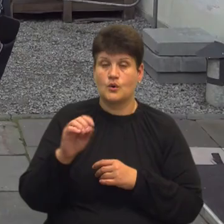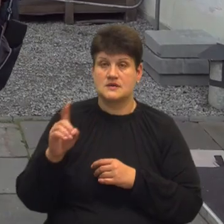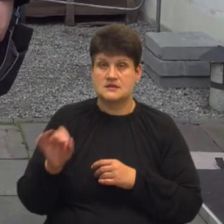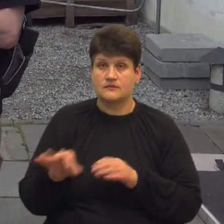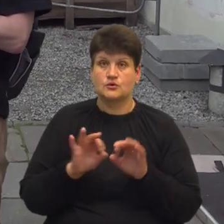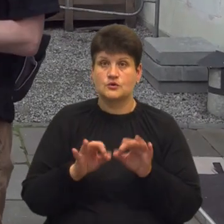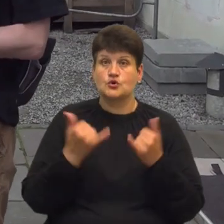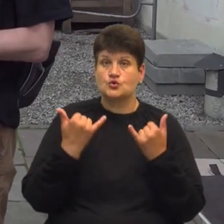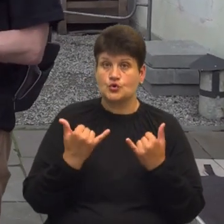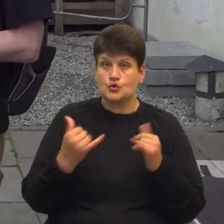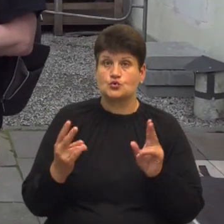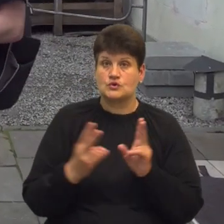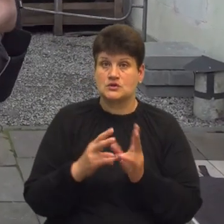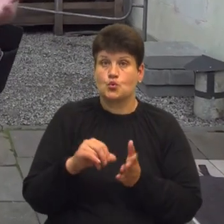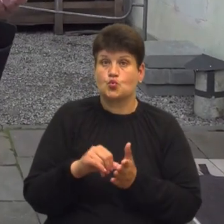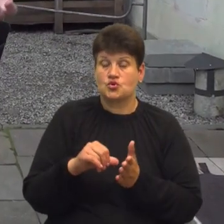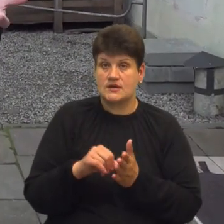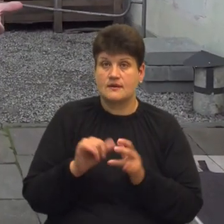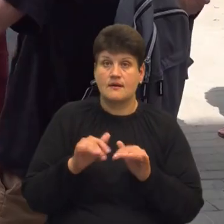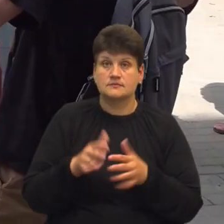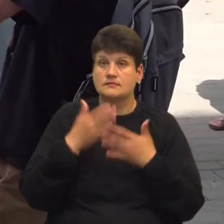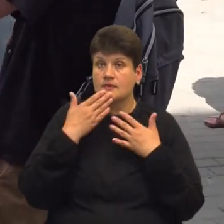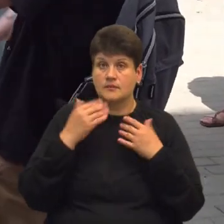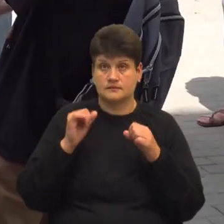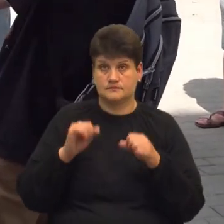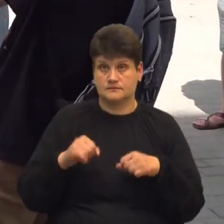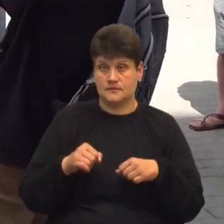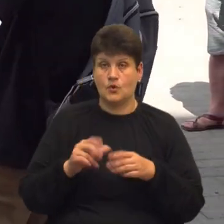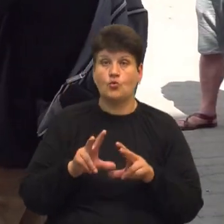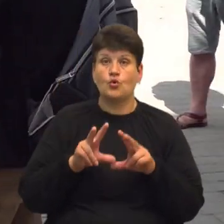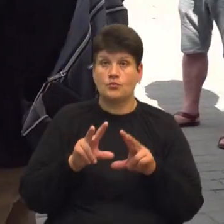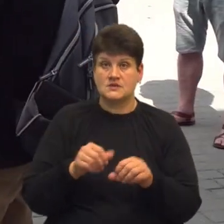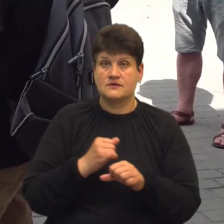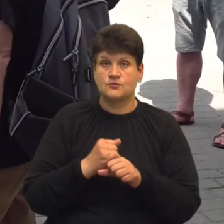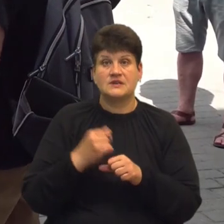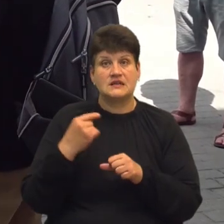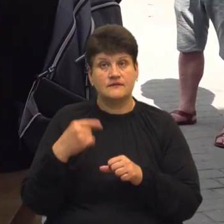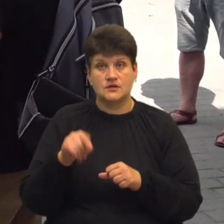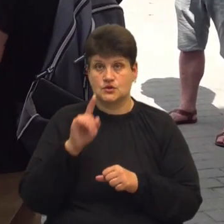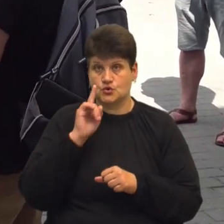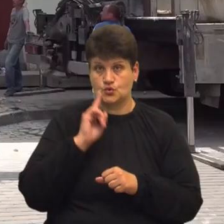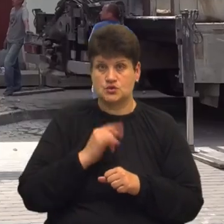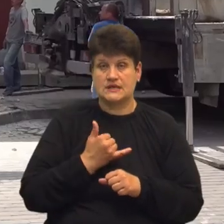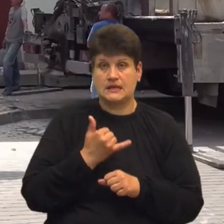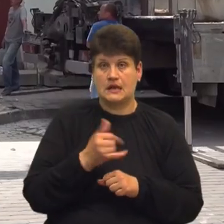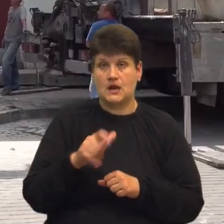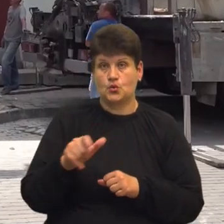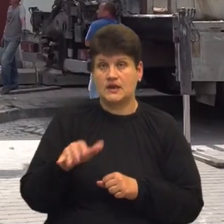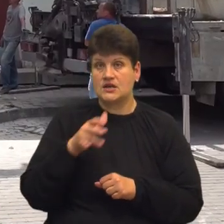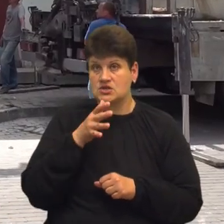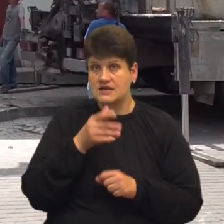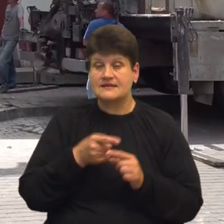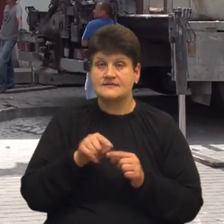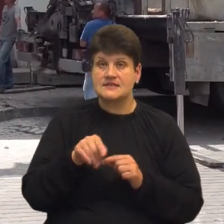сьогодні зустрітися з учасниками акції протесту немає змоги. Пообіцяв зробити це в інший зручний для людей час. В цей час біля